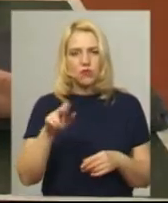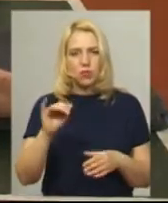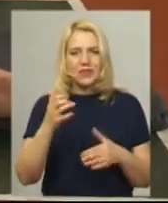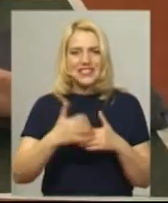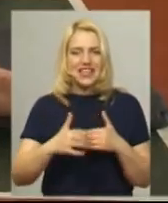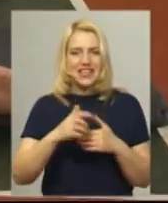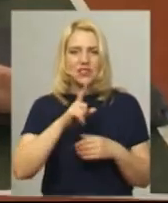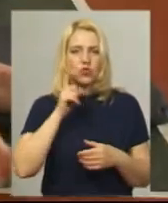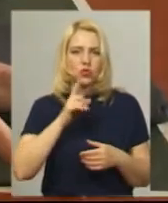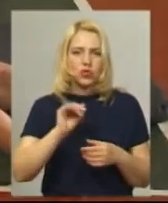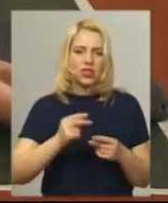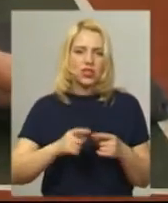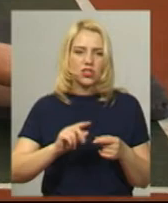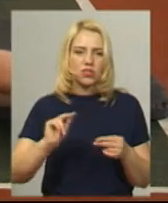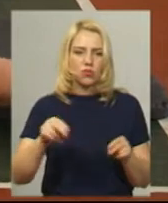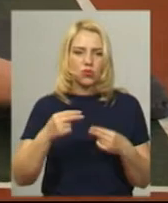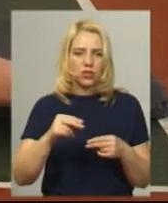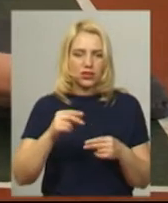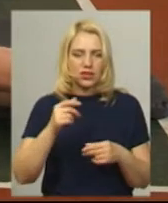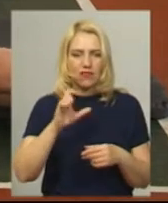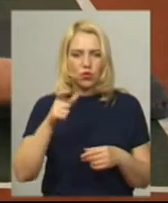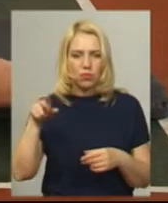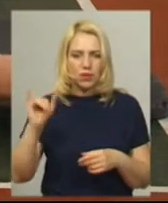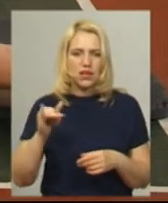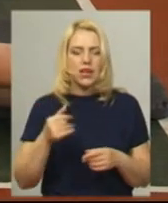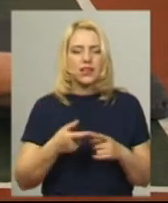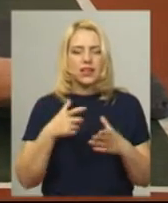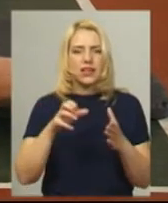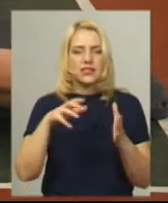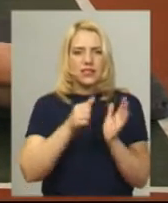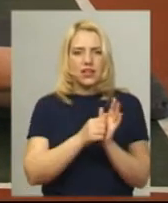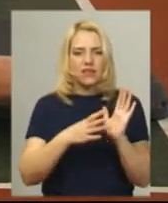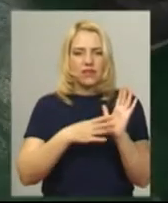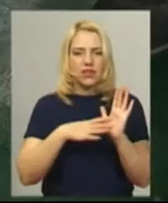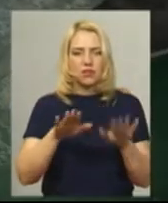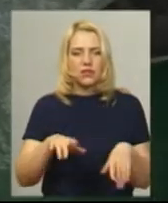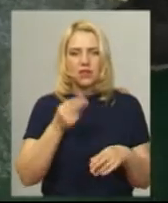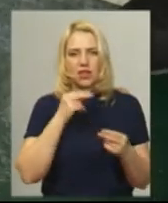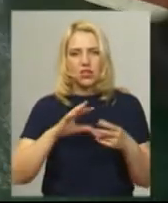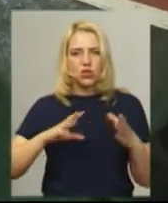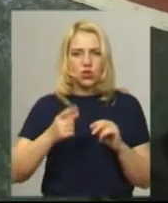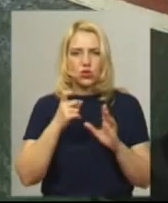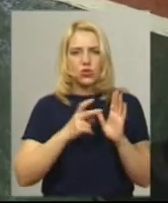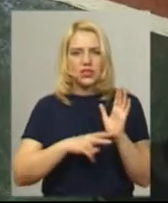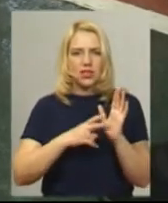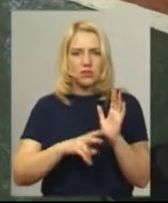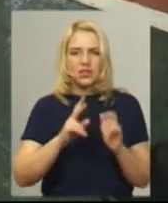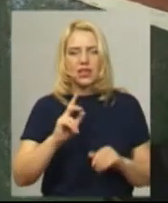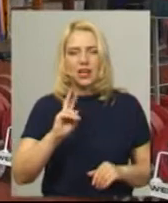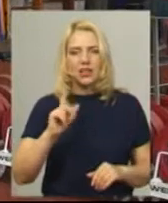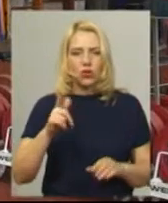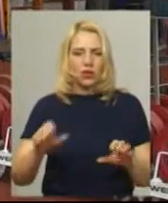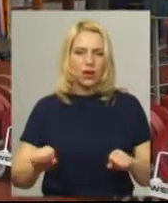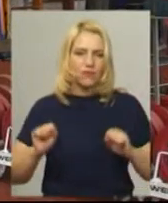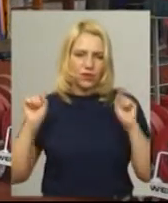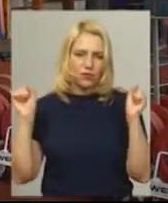учасник Олімпійських ігор у 2016 році, де посів 9-те місце. Найкращий результат Володимира – 170 кілограмів у ривку та 205 у поштовху.